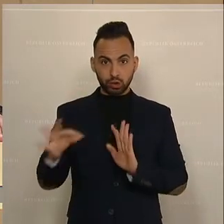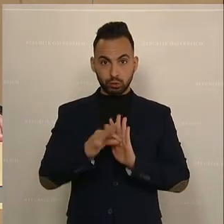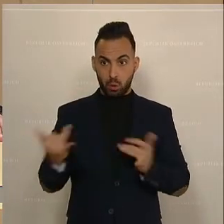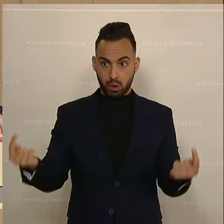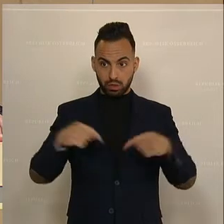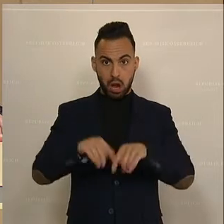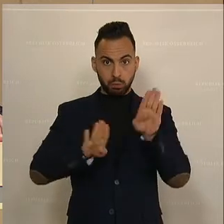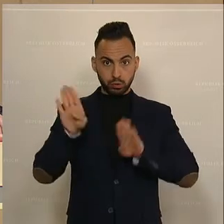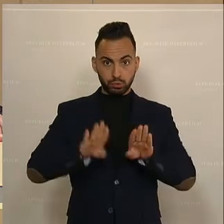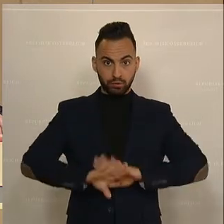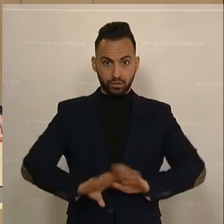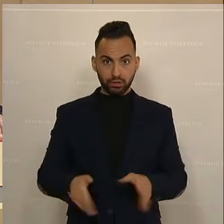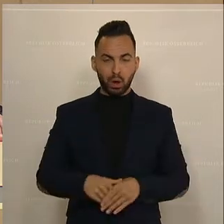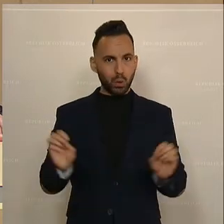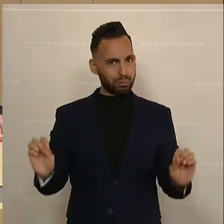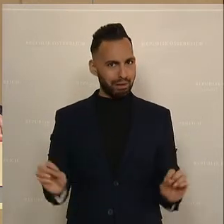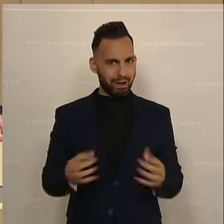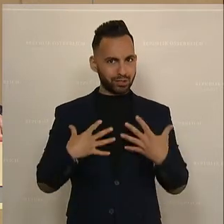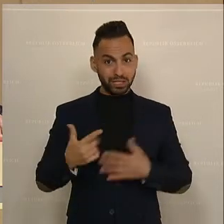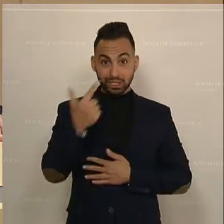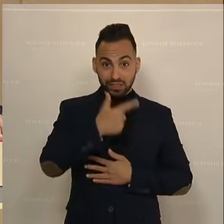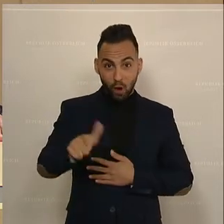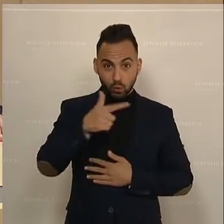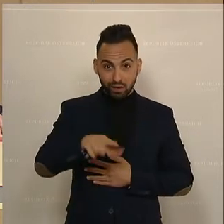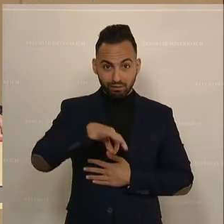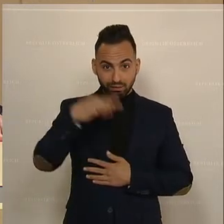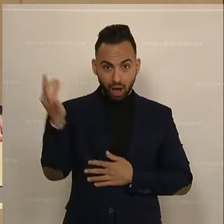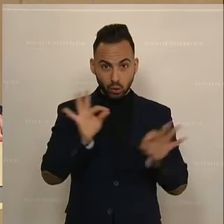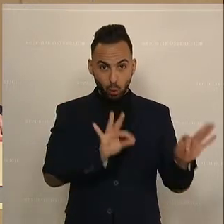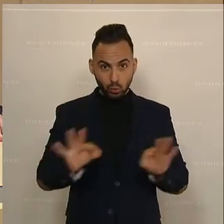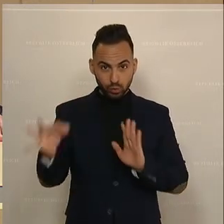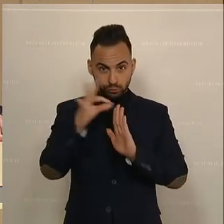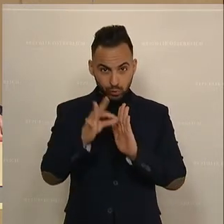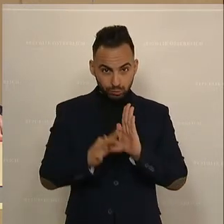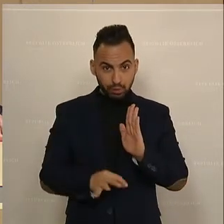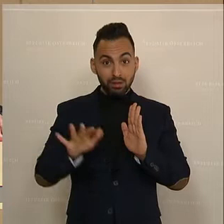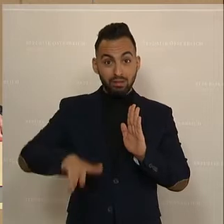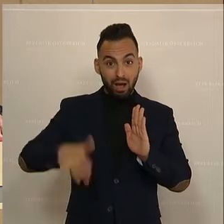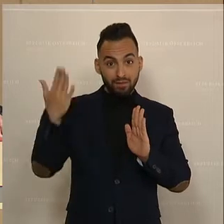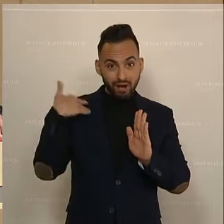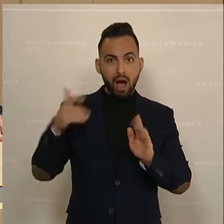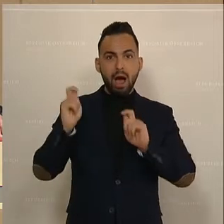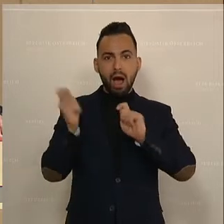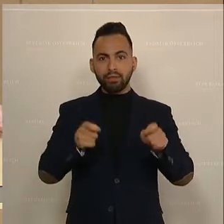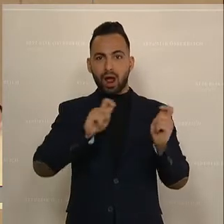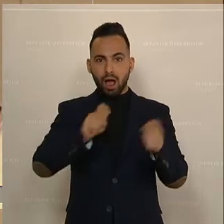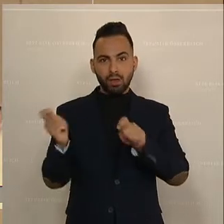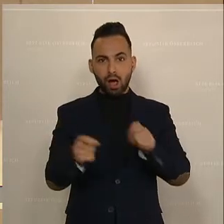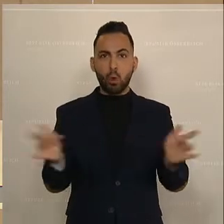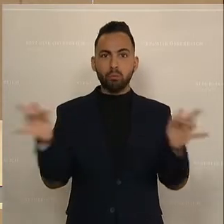zur Abstimmung. Überraschenderweise, die 22 anderen Tagesordnungspunkte waren alles Anträge der